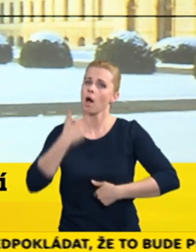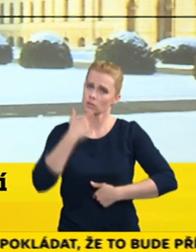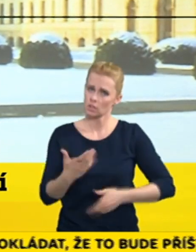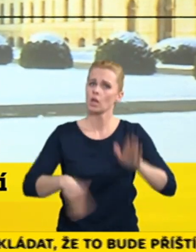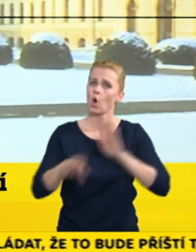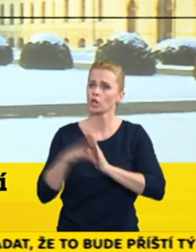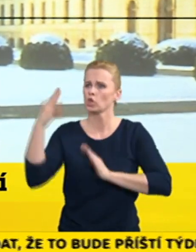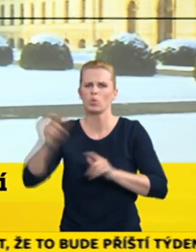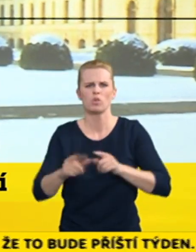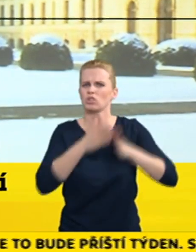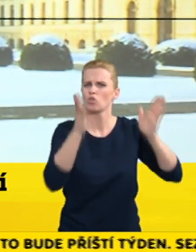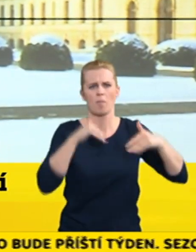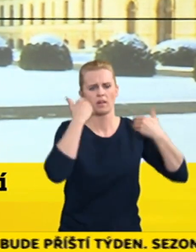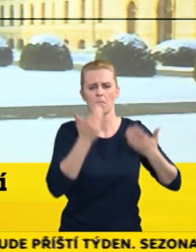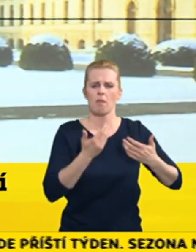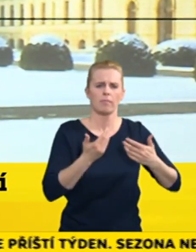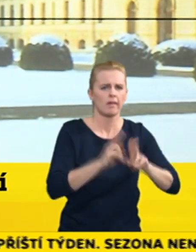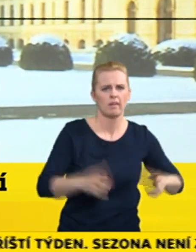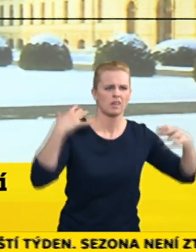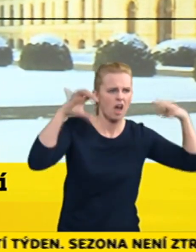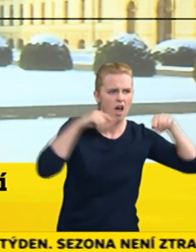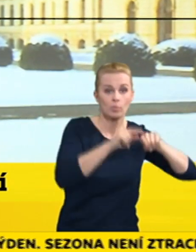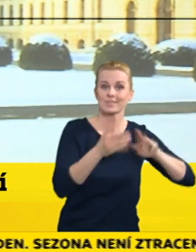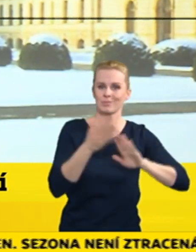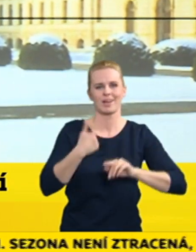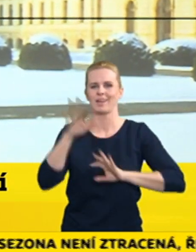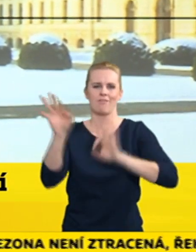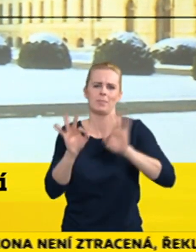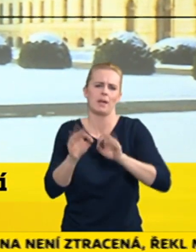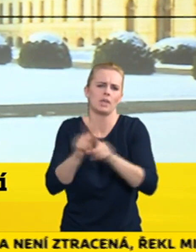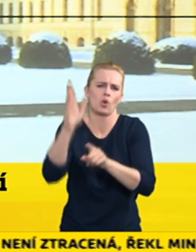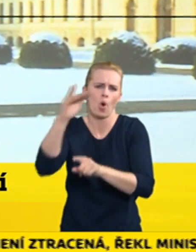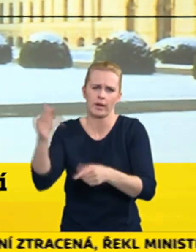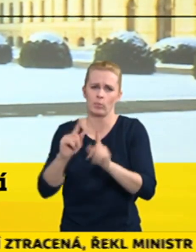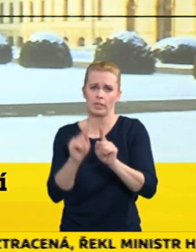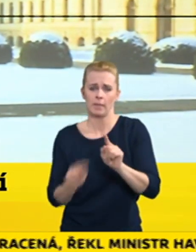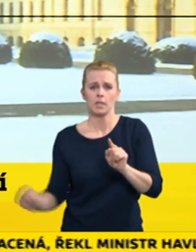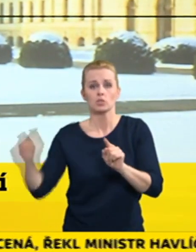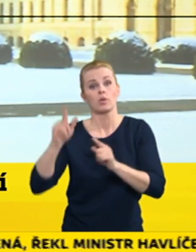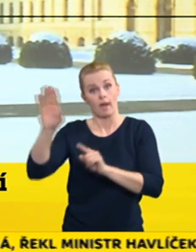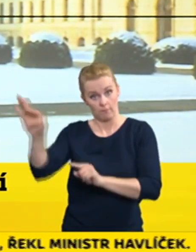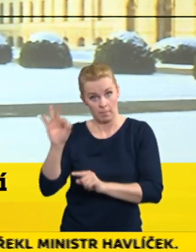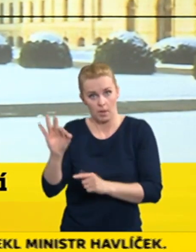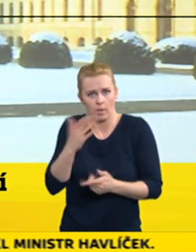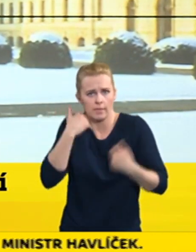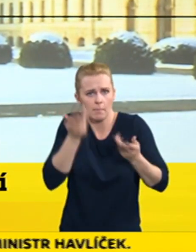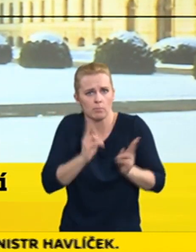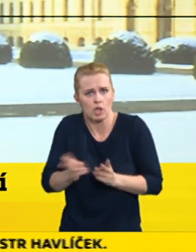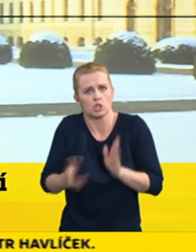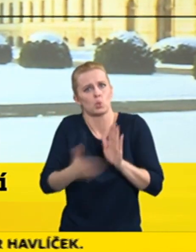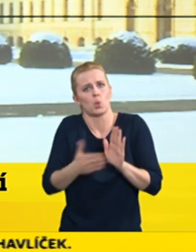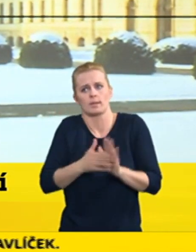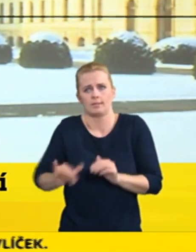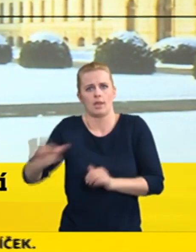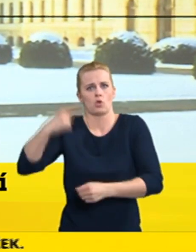a vyberu si nějaký hotel třeba, je jedno, kde si v Horském středisku, nemám šanci přece doložit, že si mě objednala obec, když